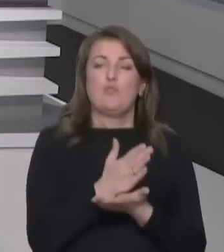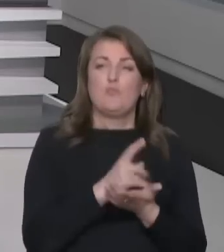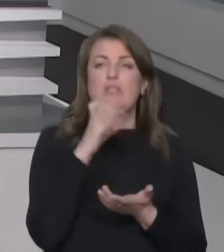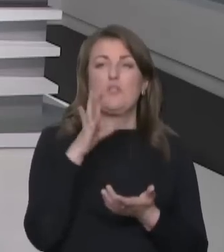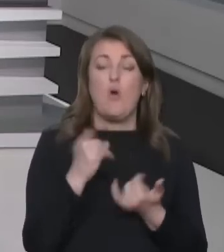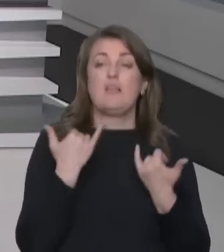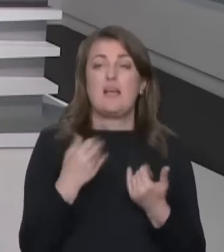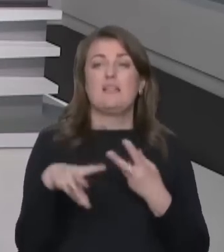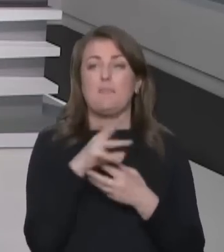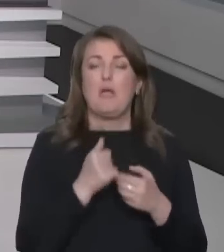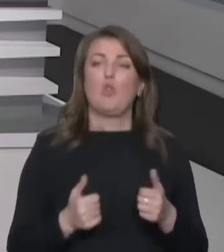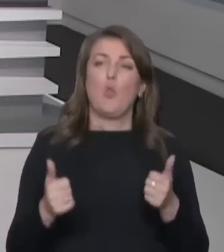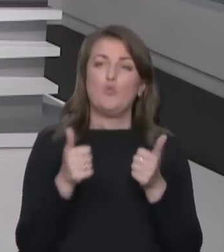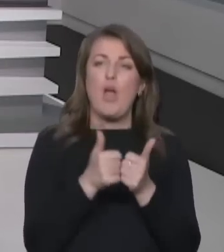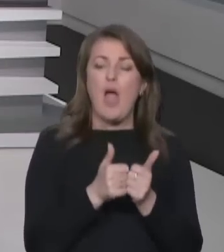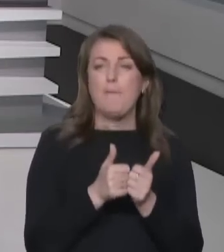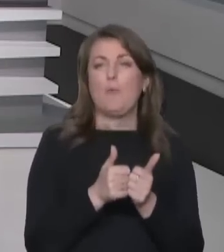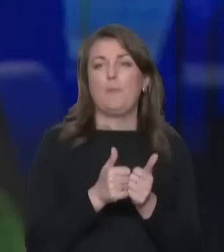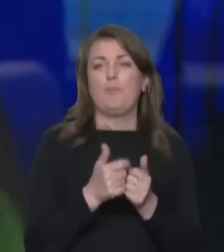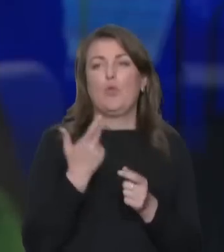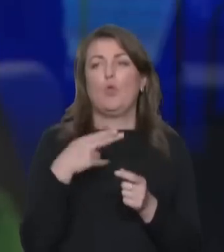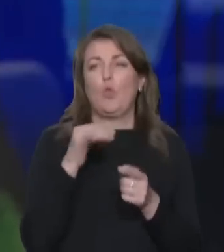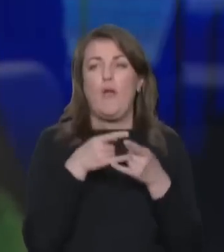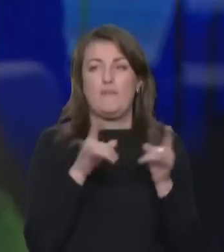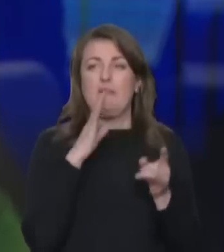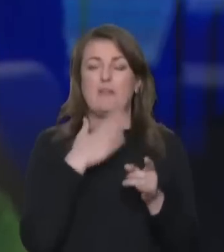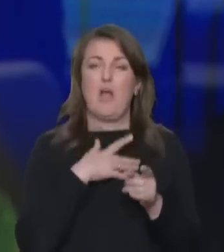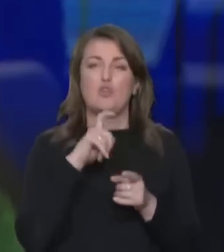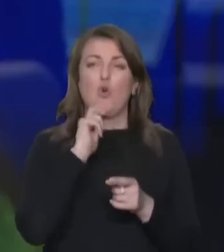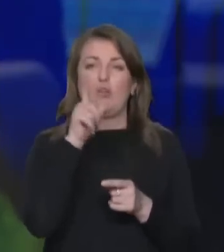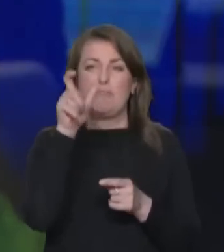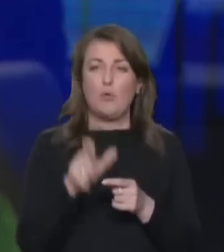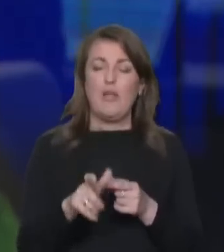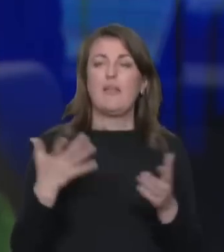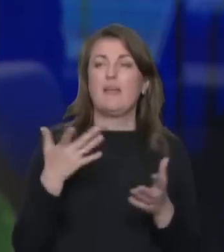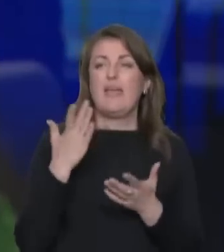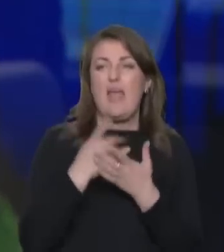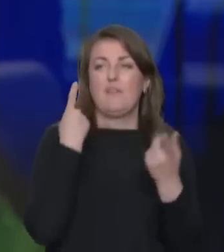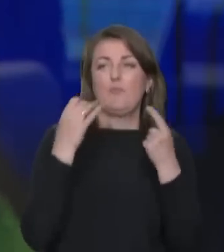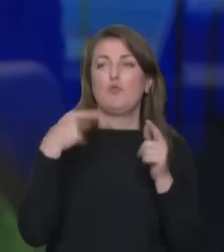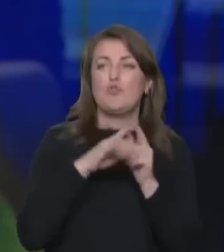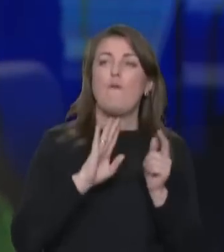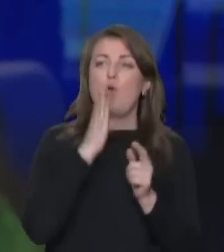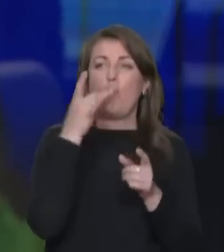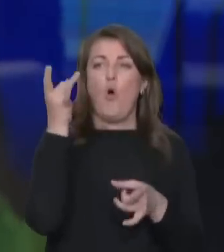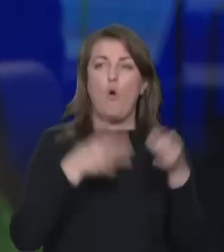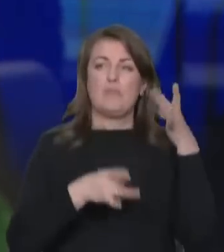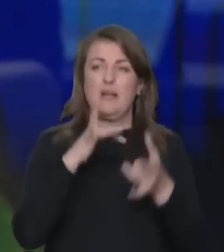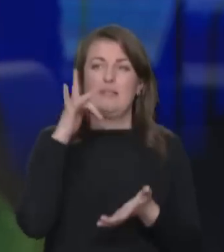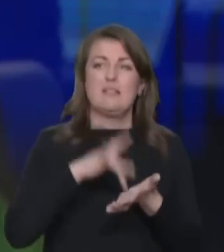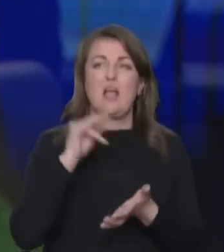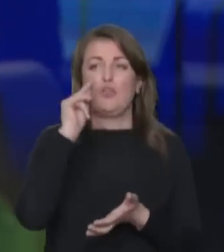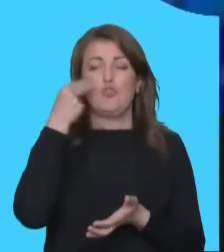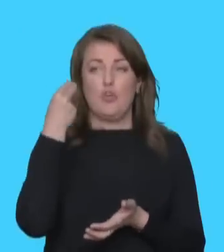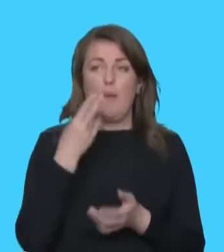Ми просто зараз долучаємо до ефіру нашого кореспондента, тому що є інформація про те, що ворог обстріляв центр